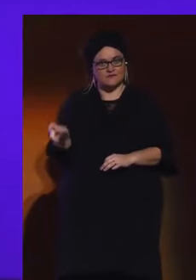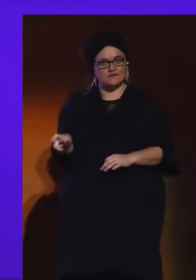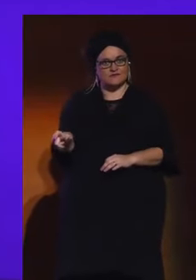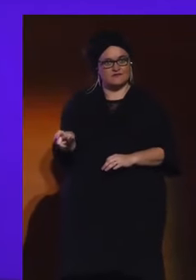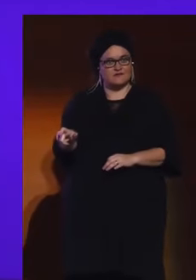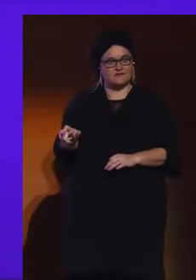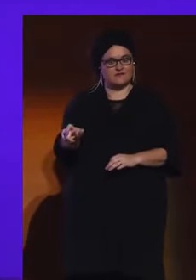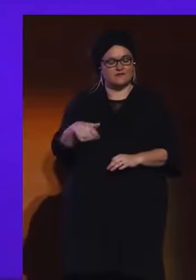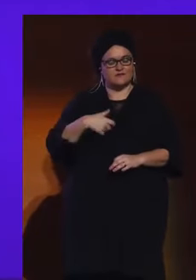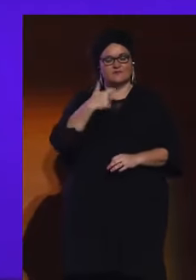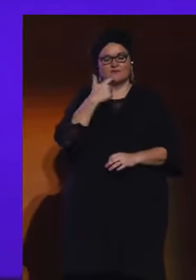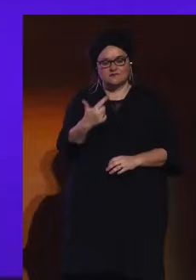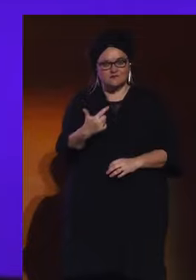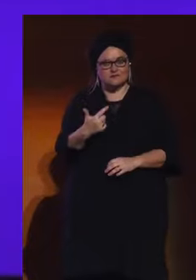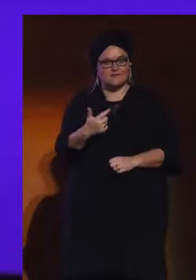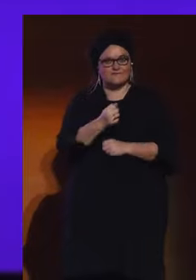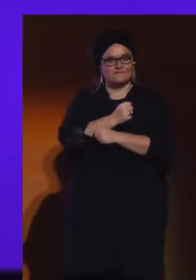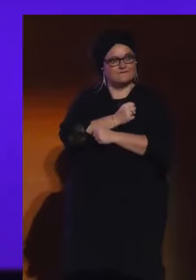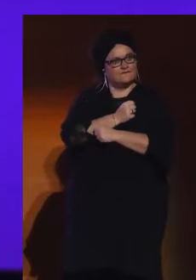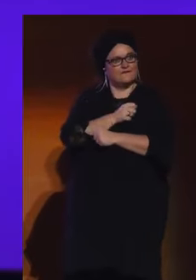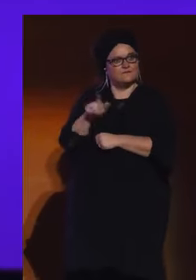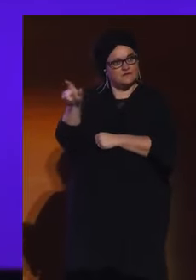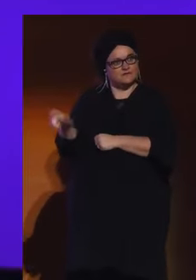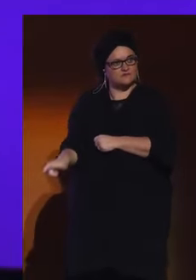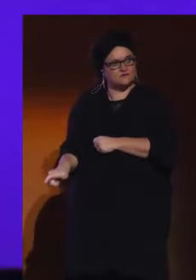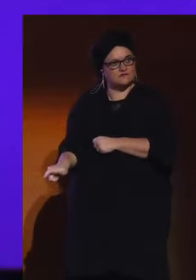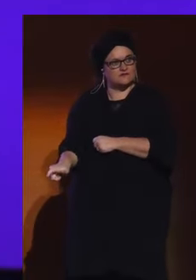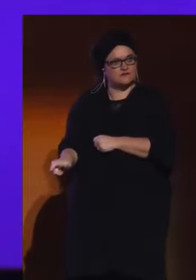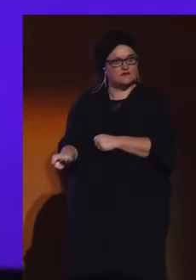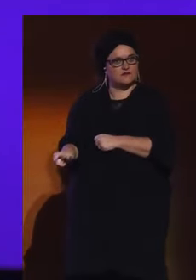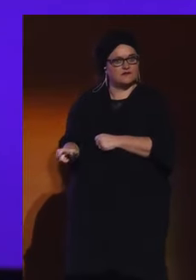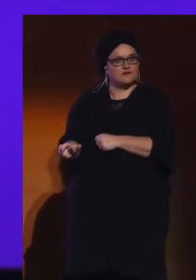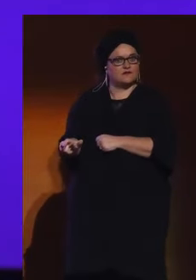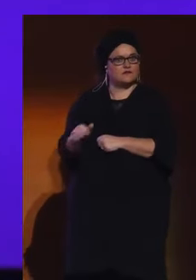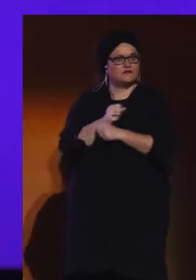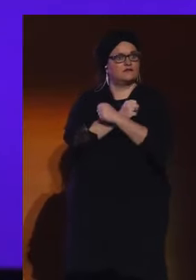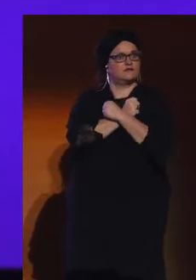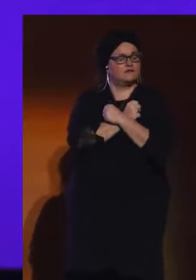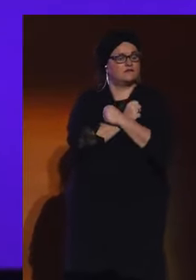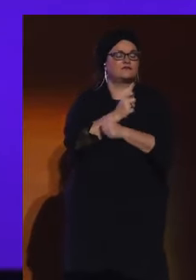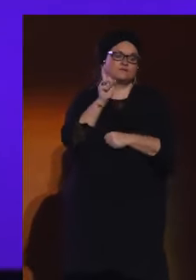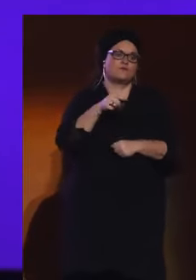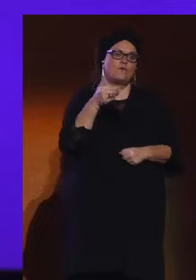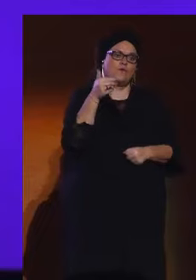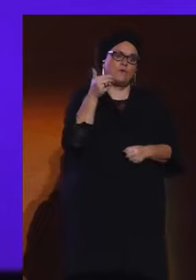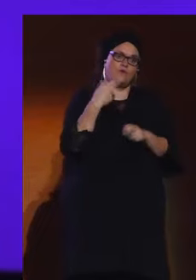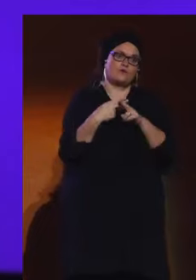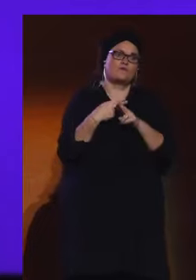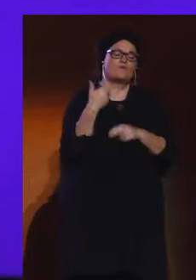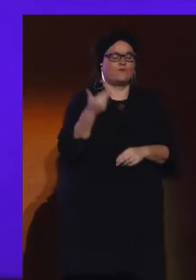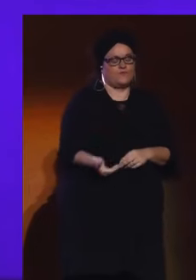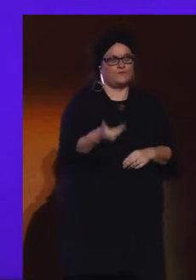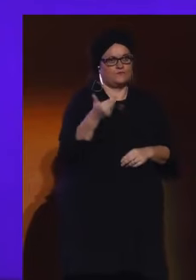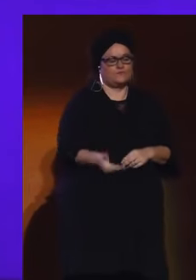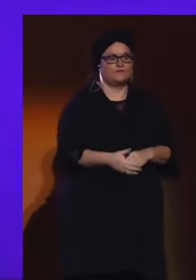jarri duguna izan da maitegenuen pertsona bat zela. Maitasuna ere oso garrantzitsua delako politikan.